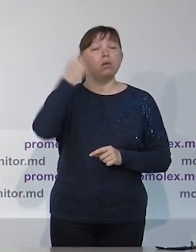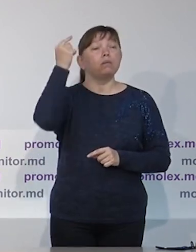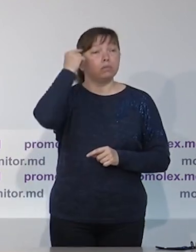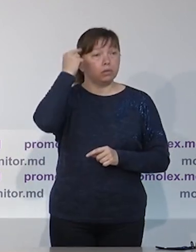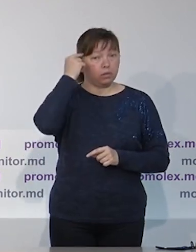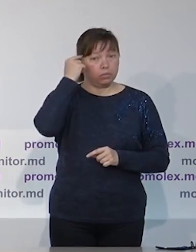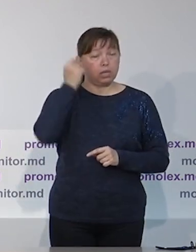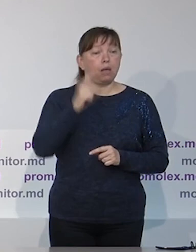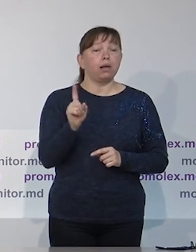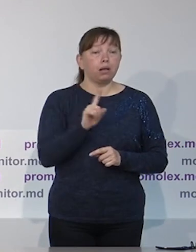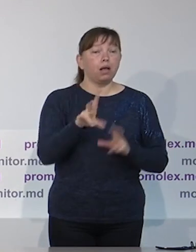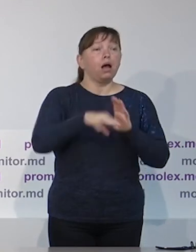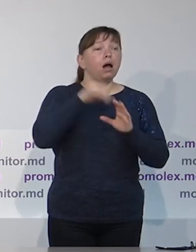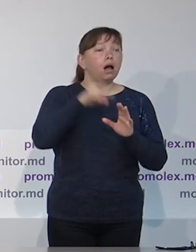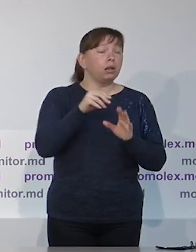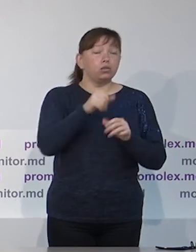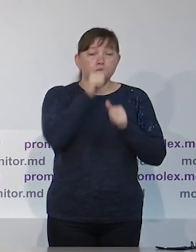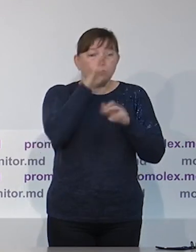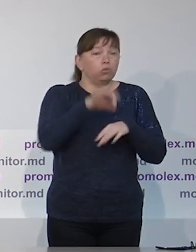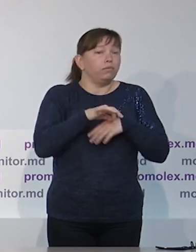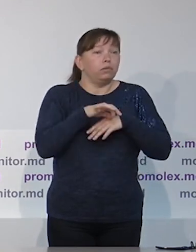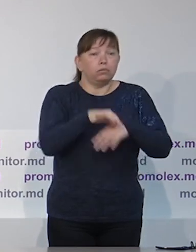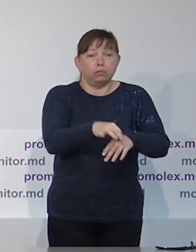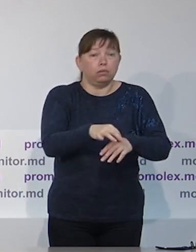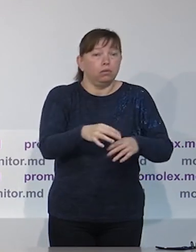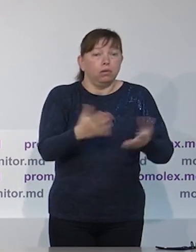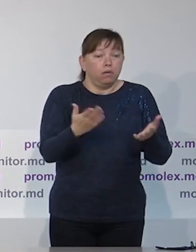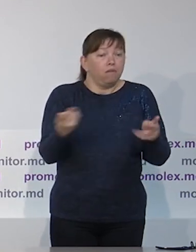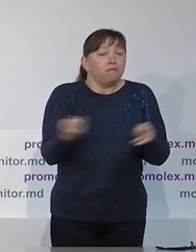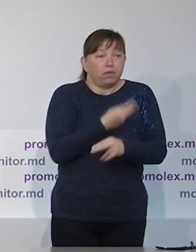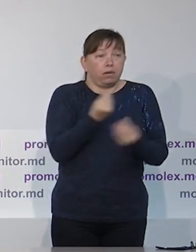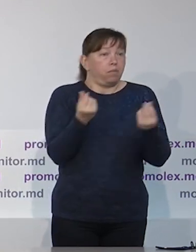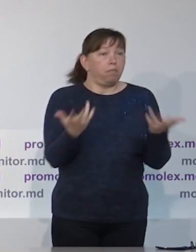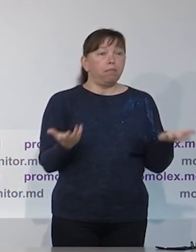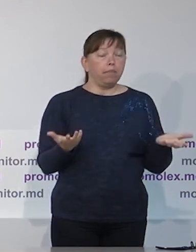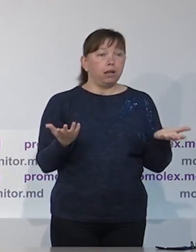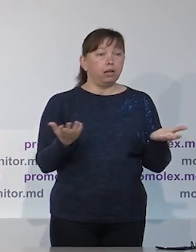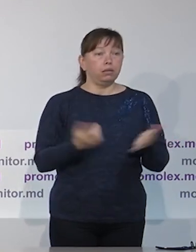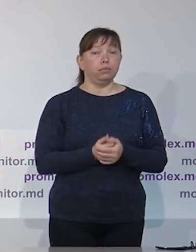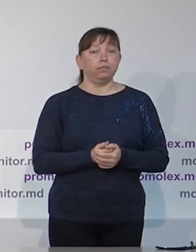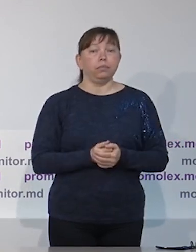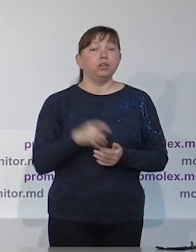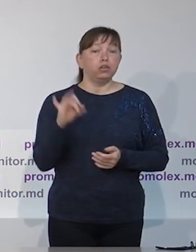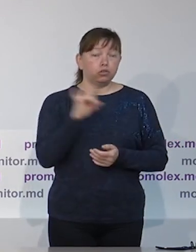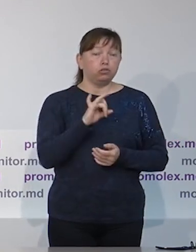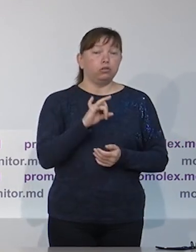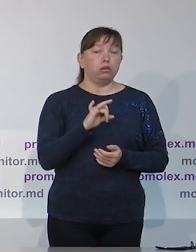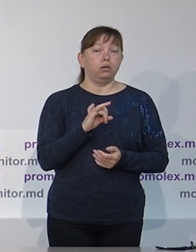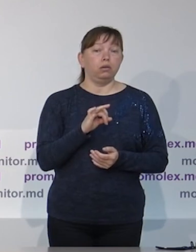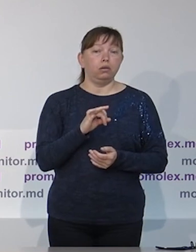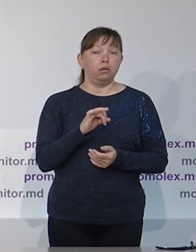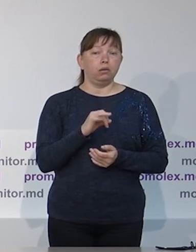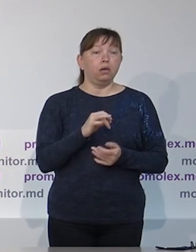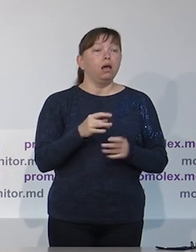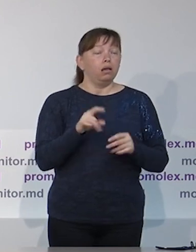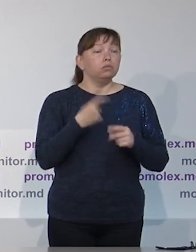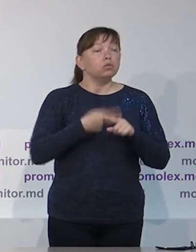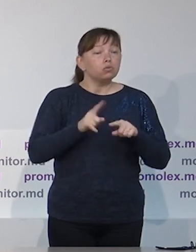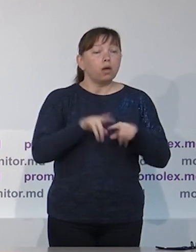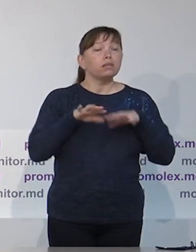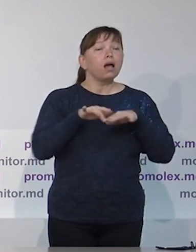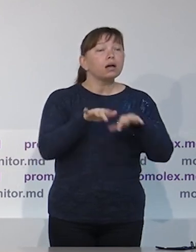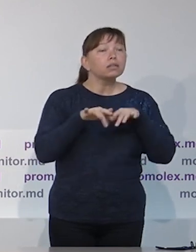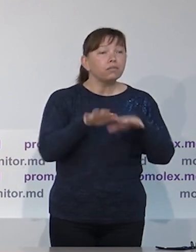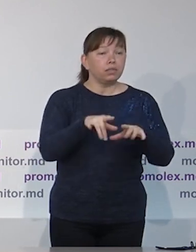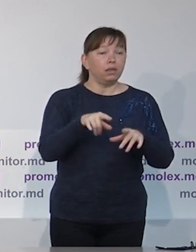ограничиваются тремя средними зарплатами по экономике, то есть около 26 тысяч шлейф. Важно об этом